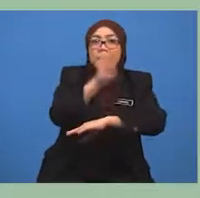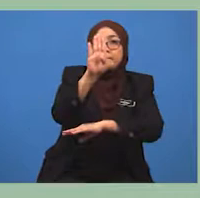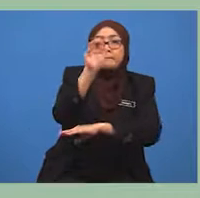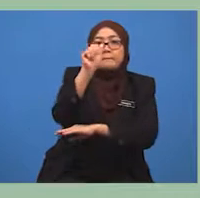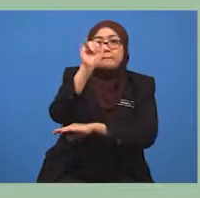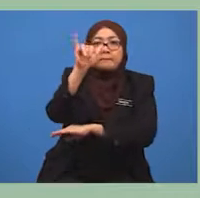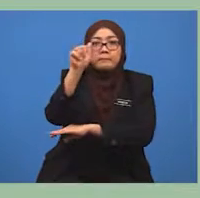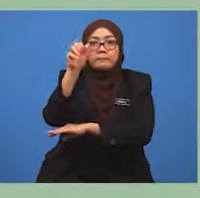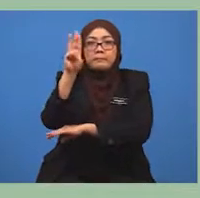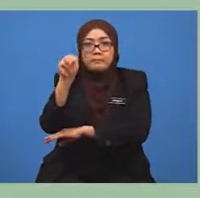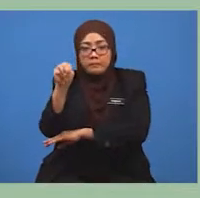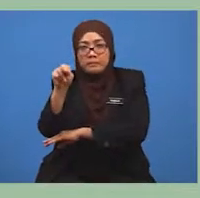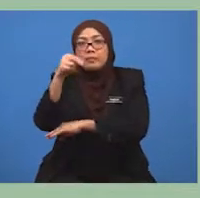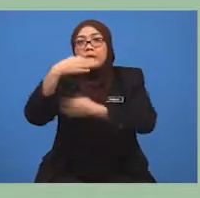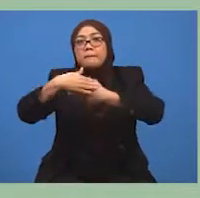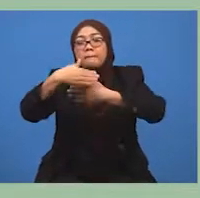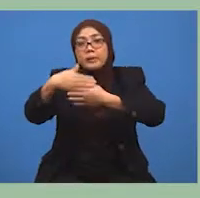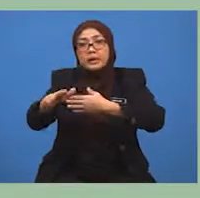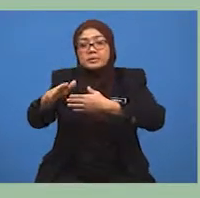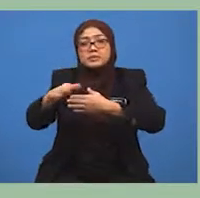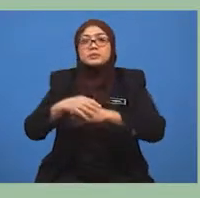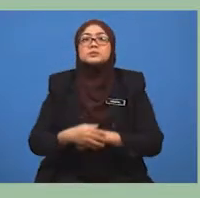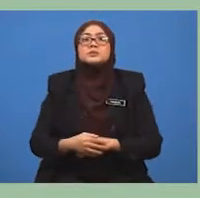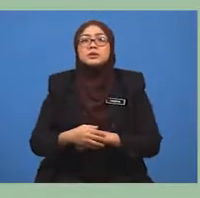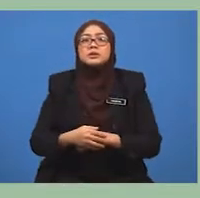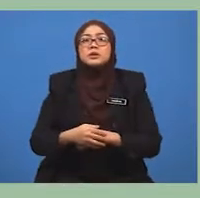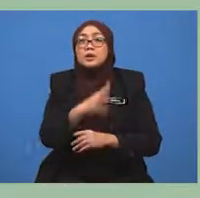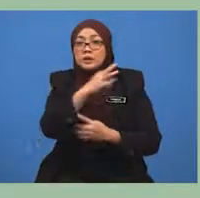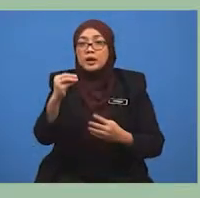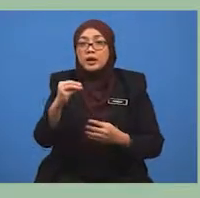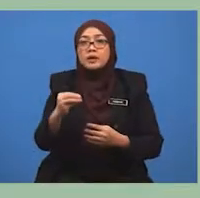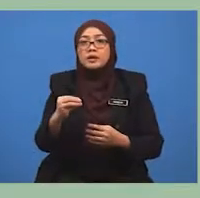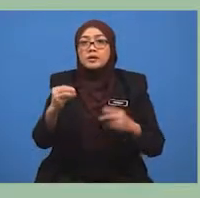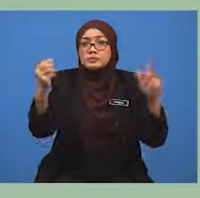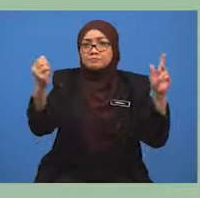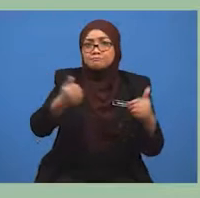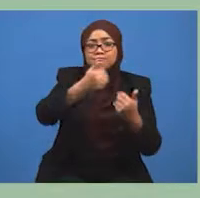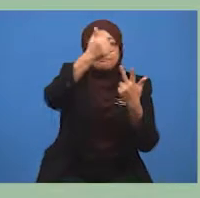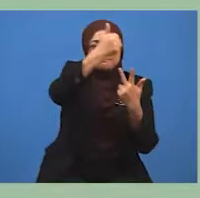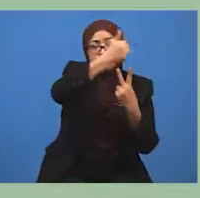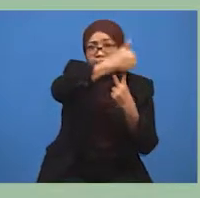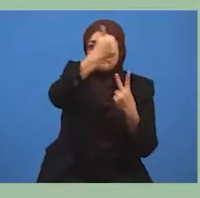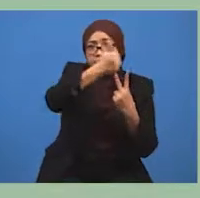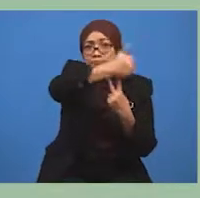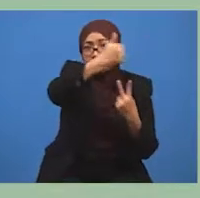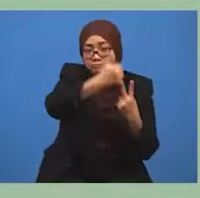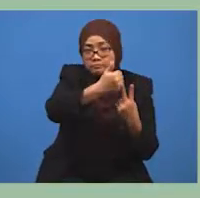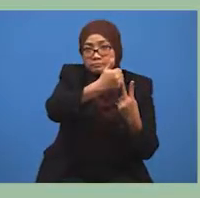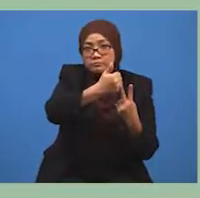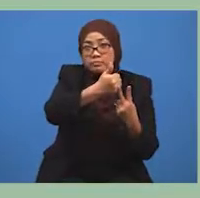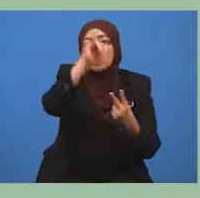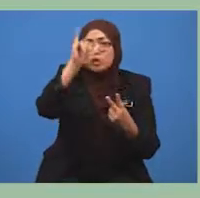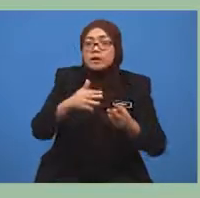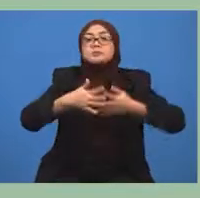dan lapangan terbang ini adalah kedua terbesar di Malaysia untuk operasi bandar